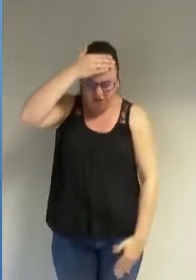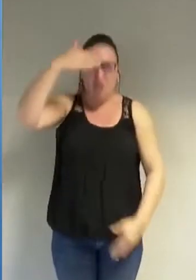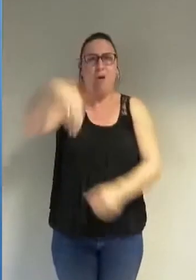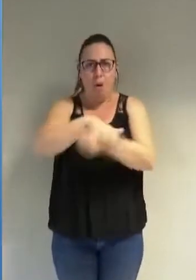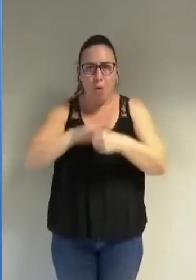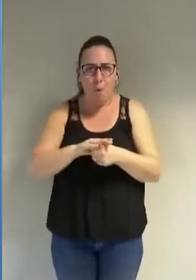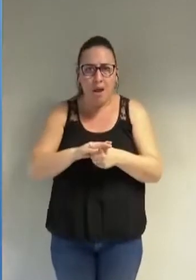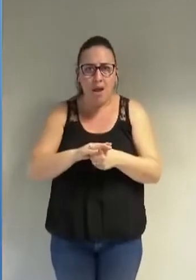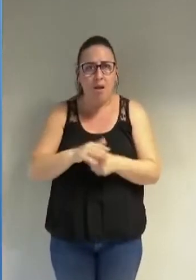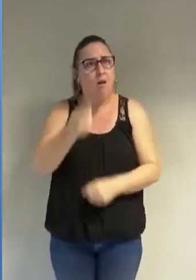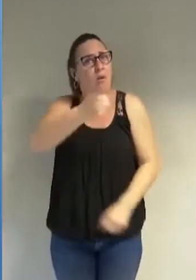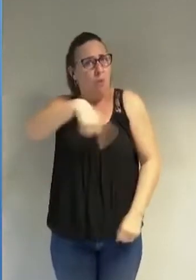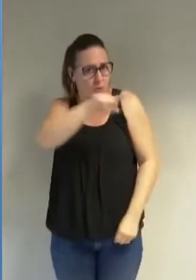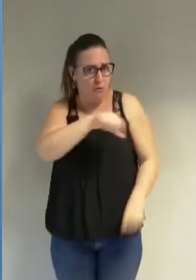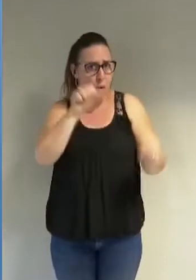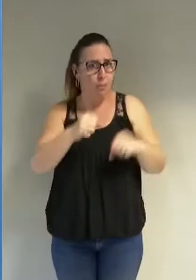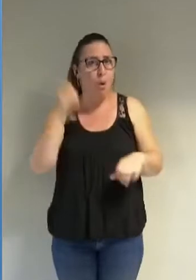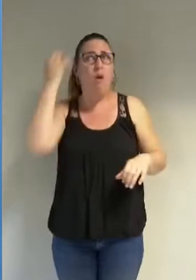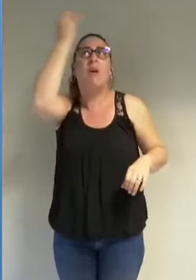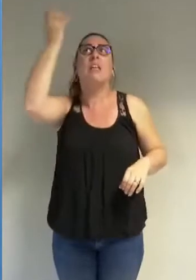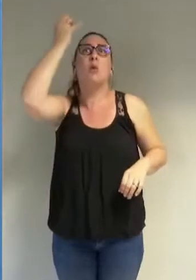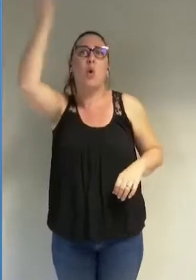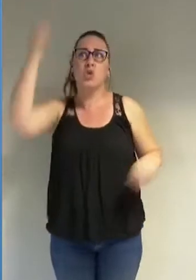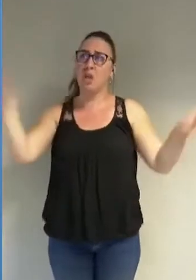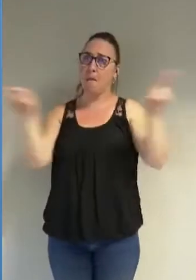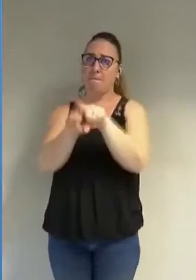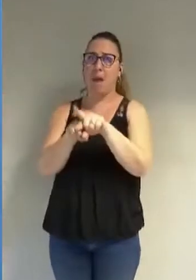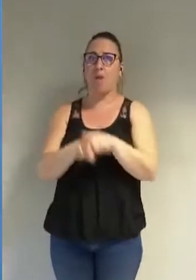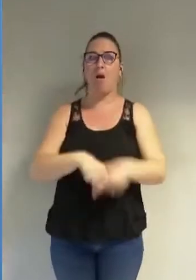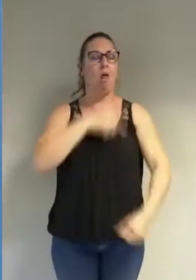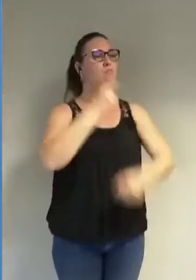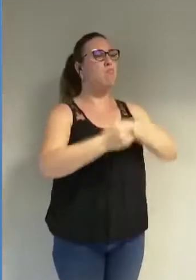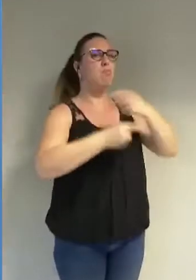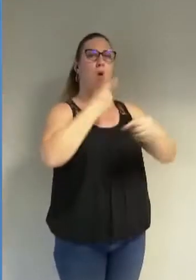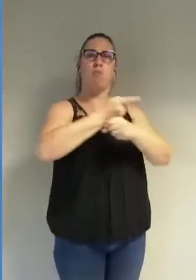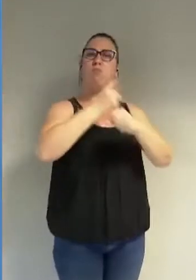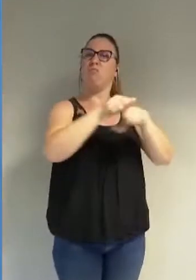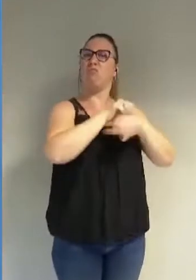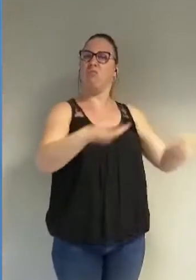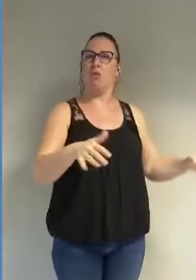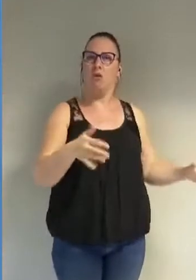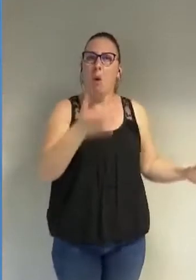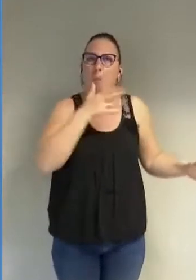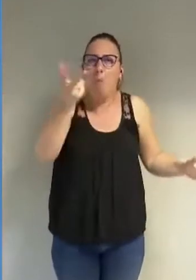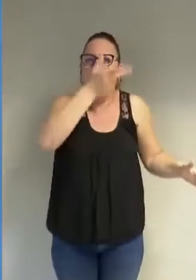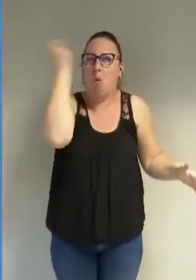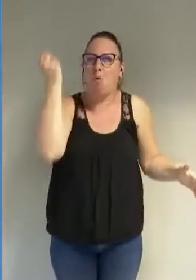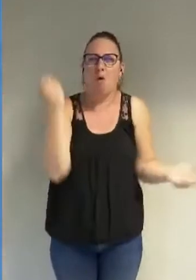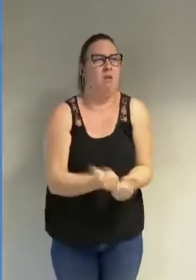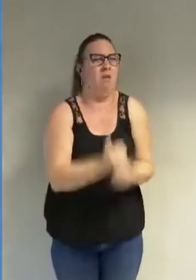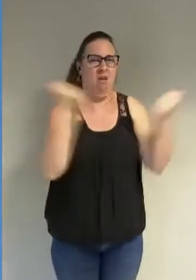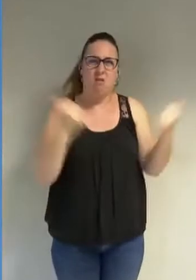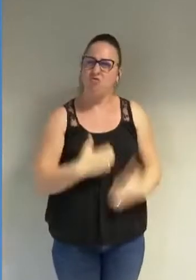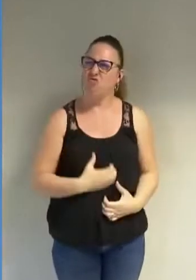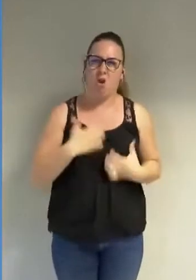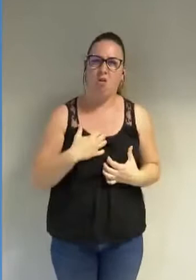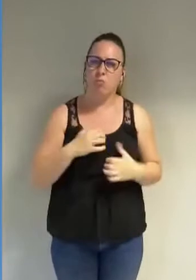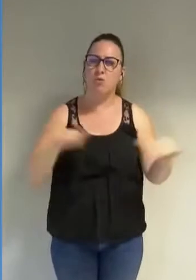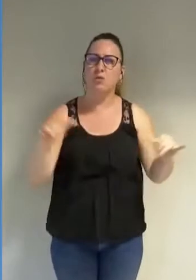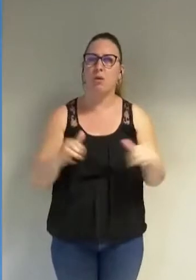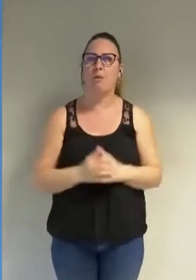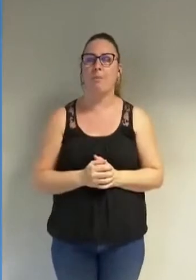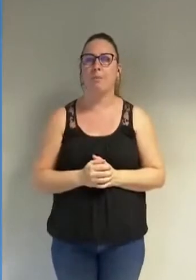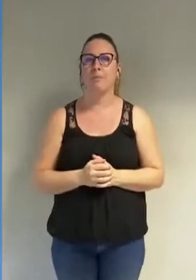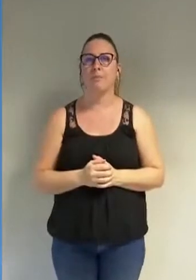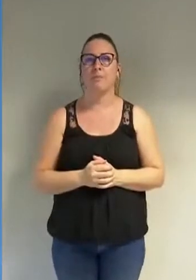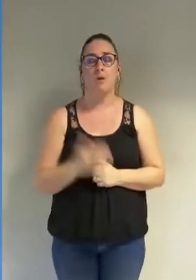vous permettez aux tenants d'une idéologie de même type de dicter leurs lois c'est invraisemblable et révoltant je vais